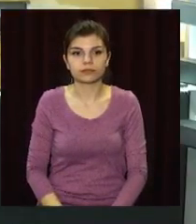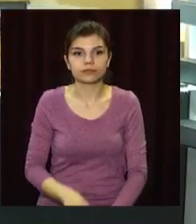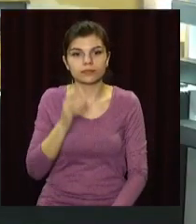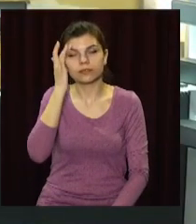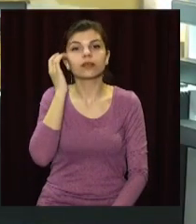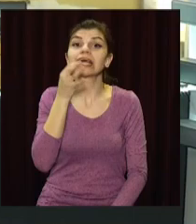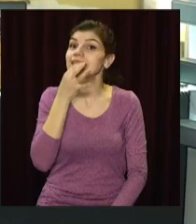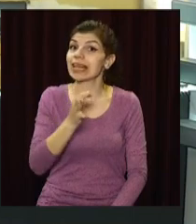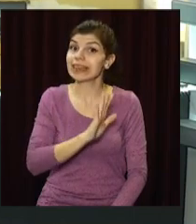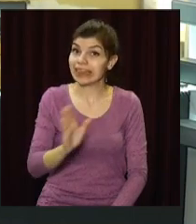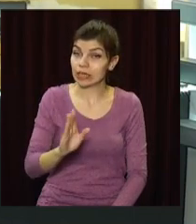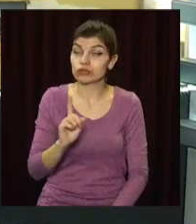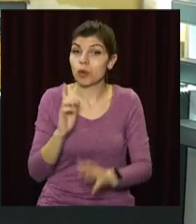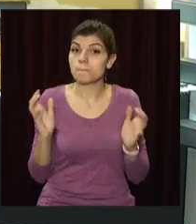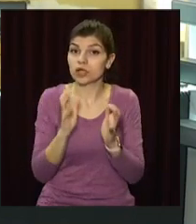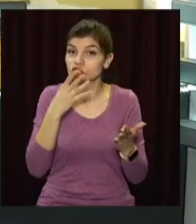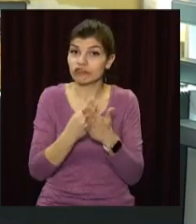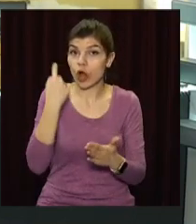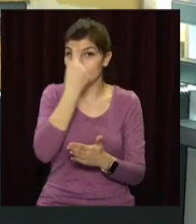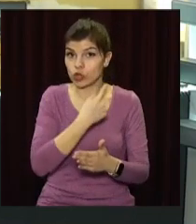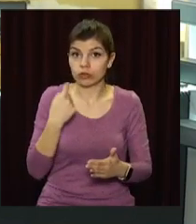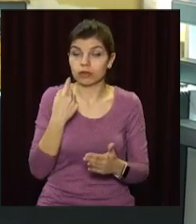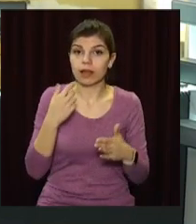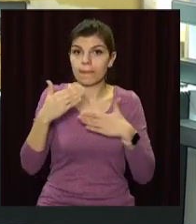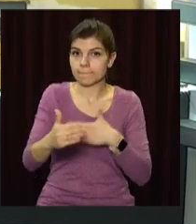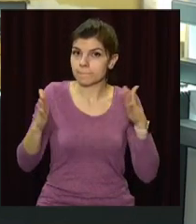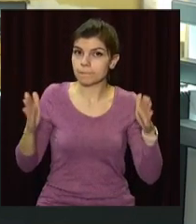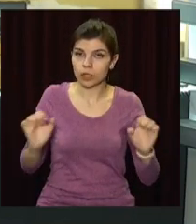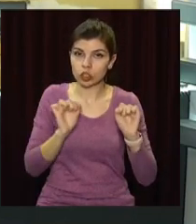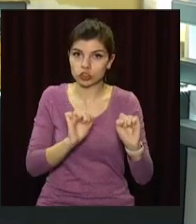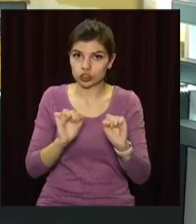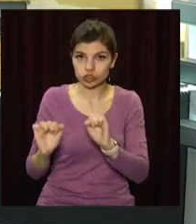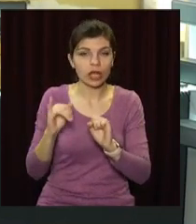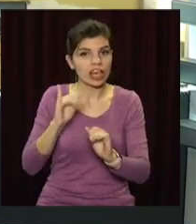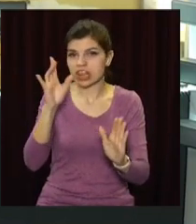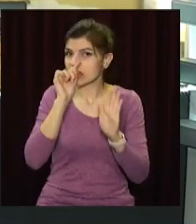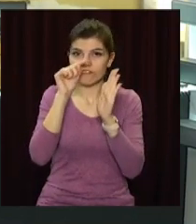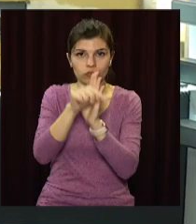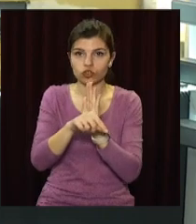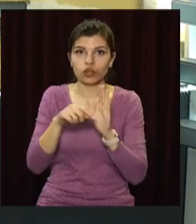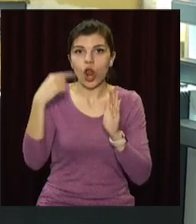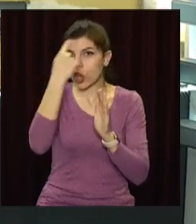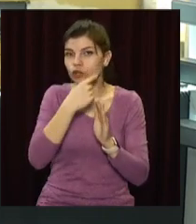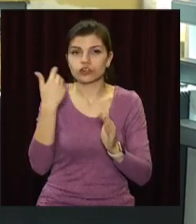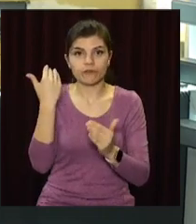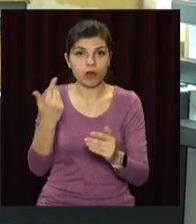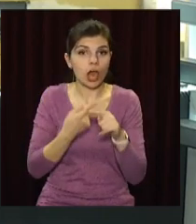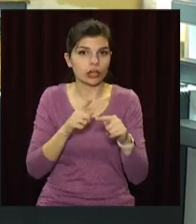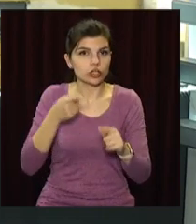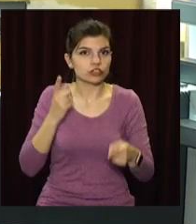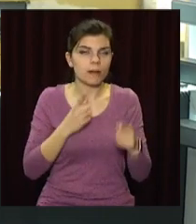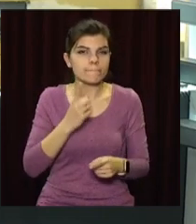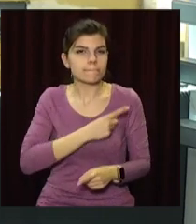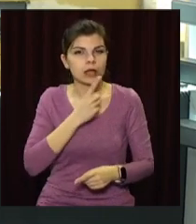Сказати «ні», щоб вберегти свої особисті кордони, захищати їх та не втручатися у простір інших це справжня